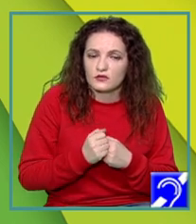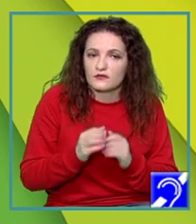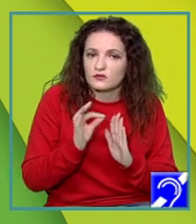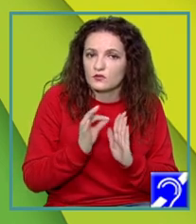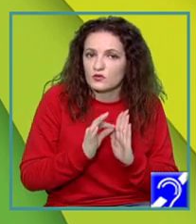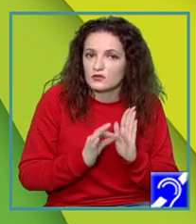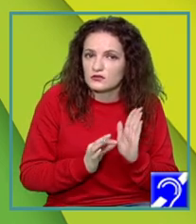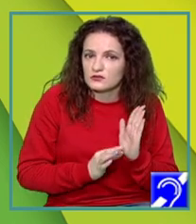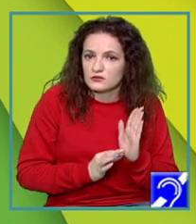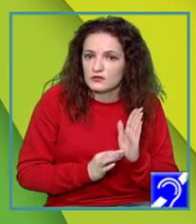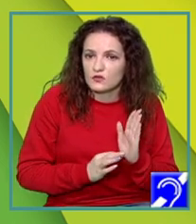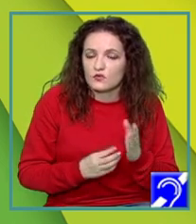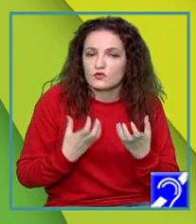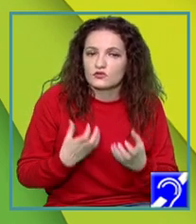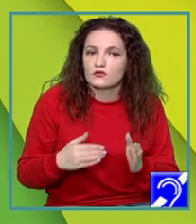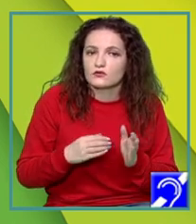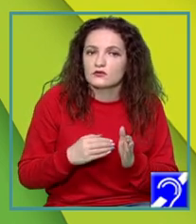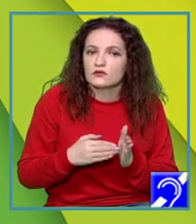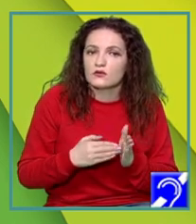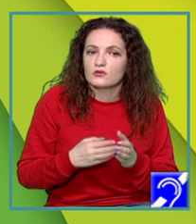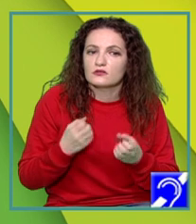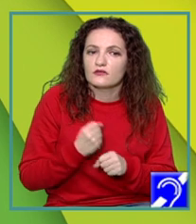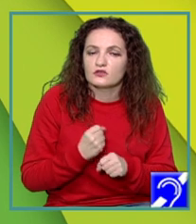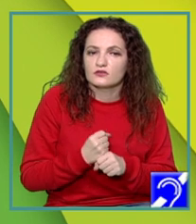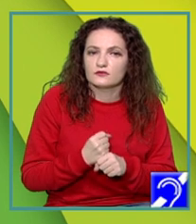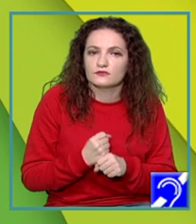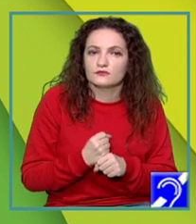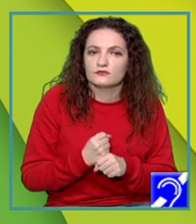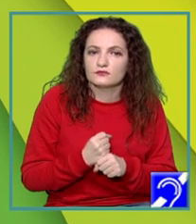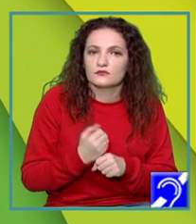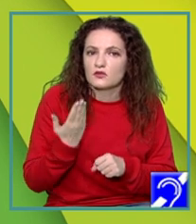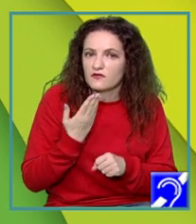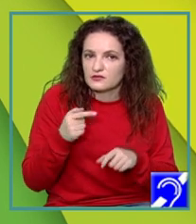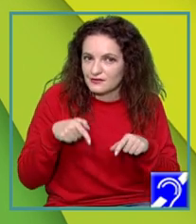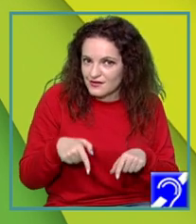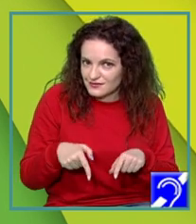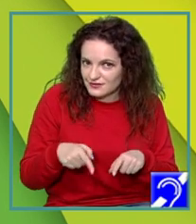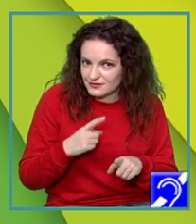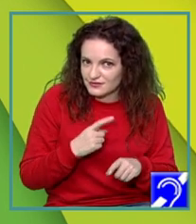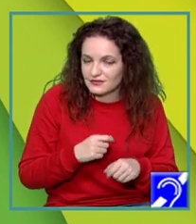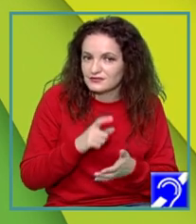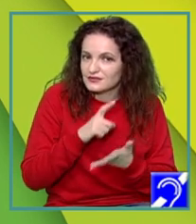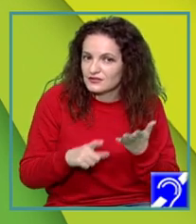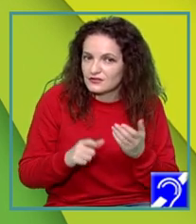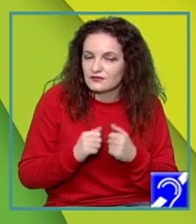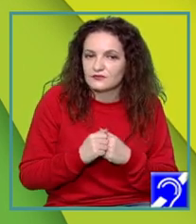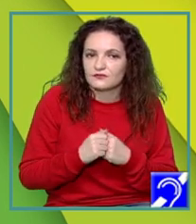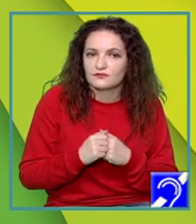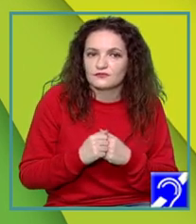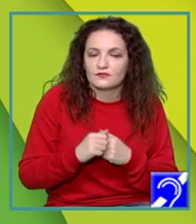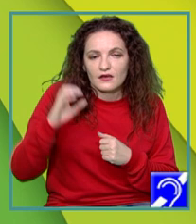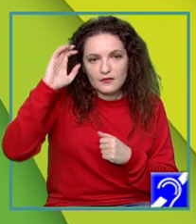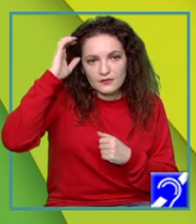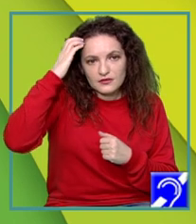listă cu ceea ce trebuie să facem. Iar asta am învățat astăzi în această lecție. Amintiți-vă de